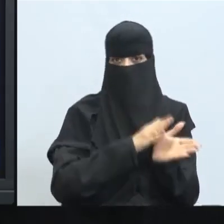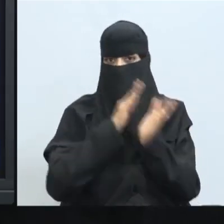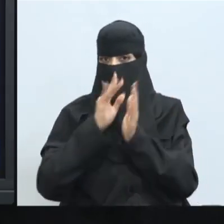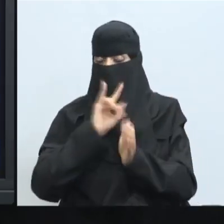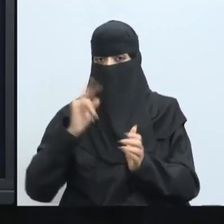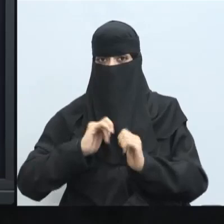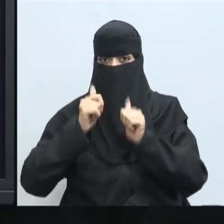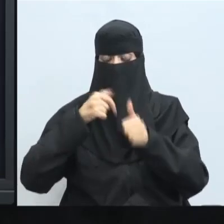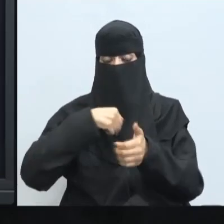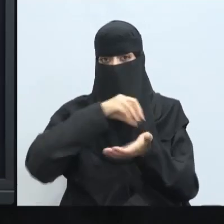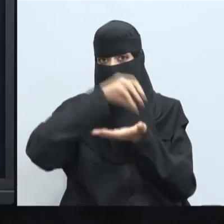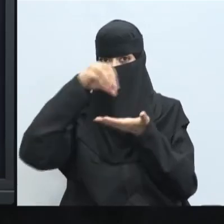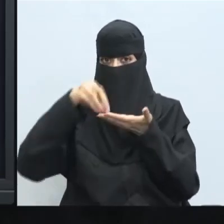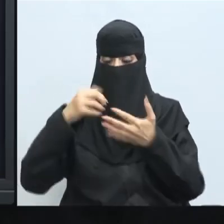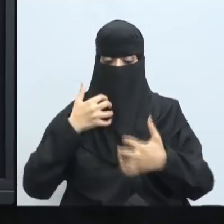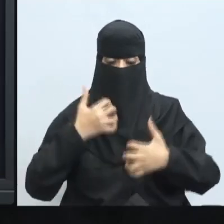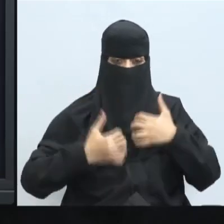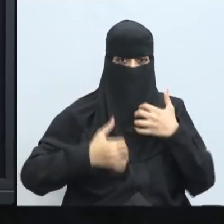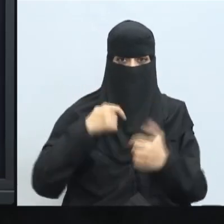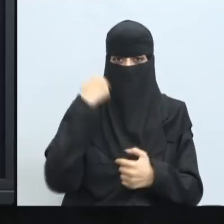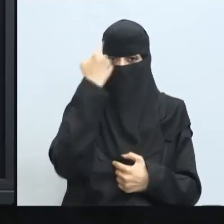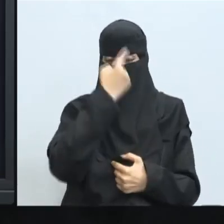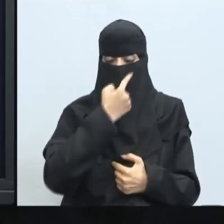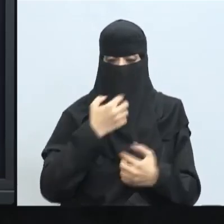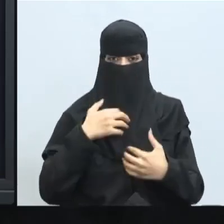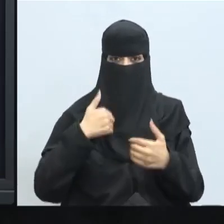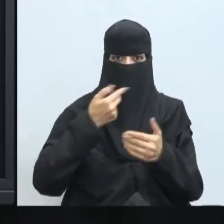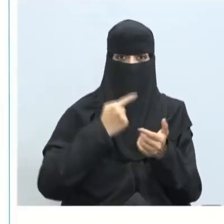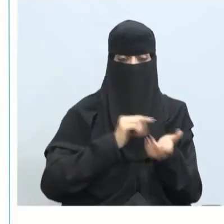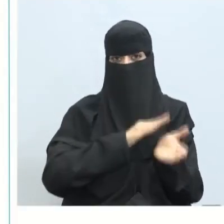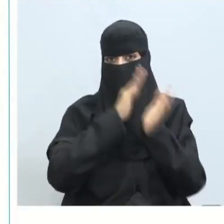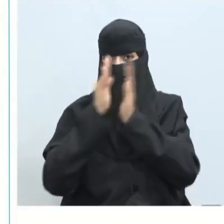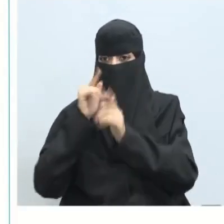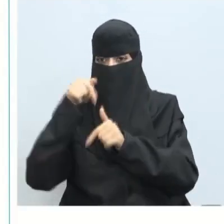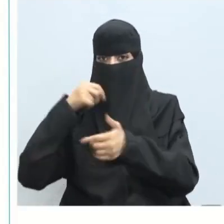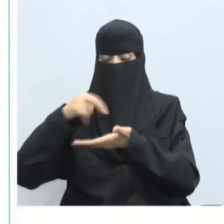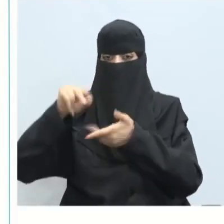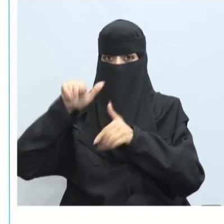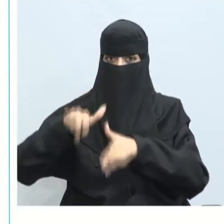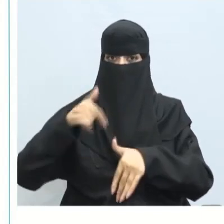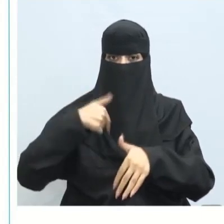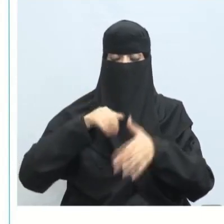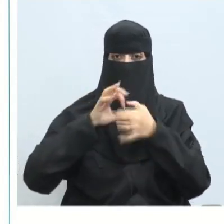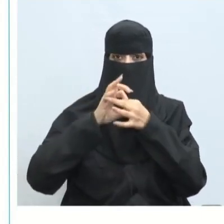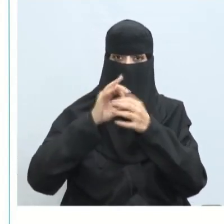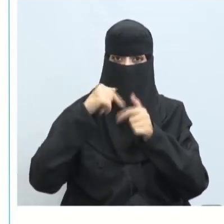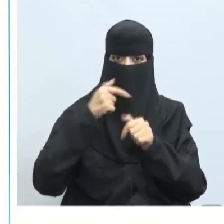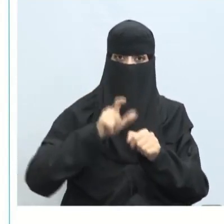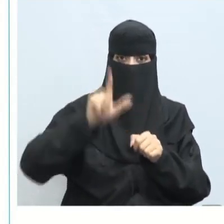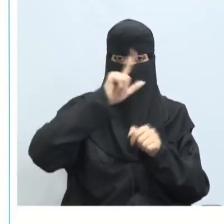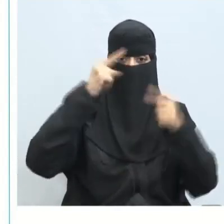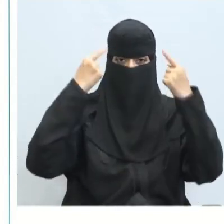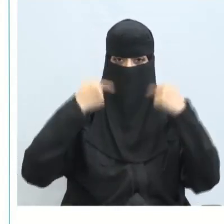والإيماءات والحركات التي يود أن ينقلها المرسل كذلك ذكرنا الاتصال فيما يتعلق في لغة الجسد